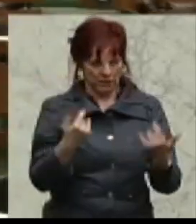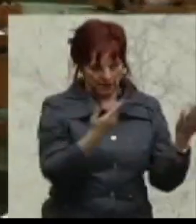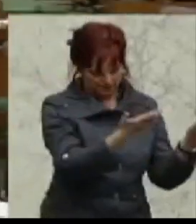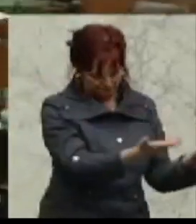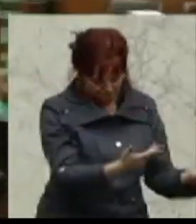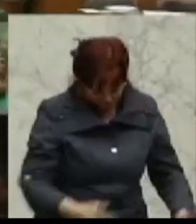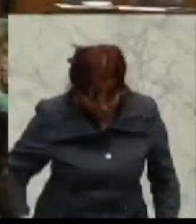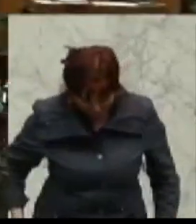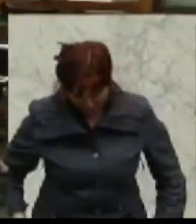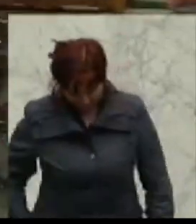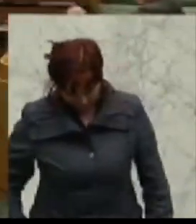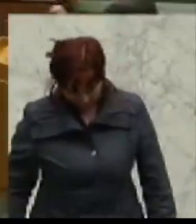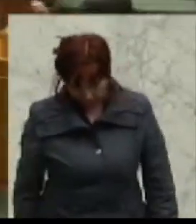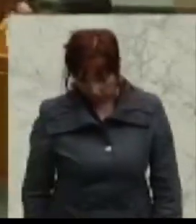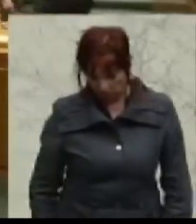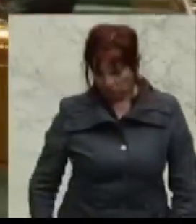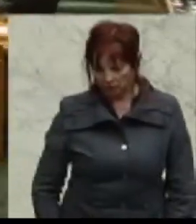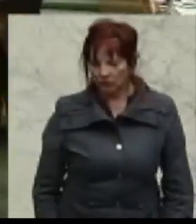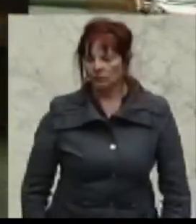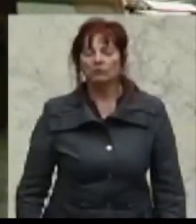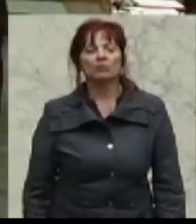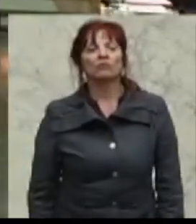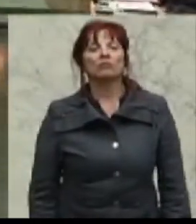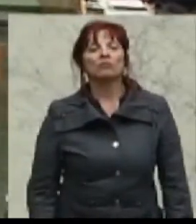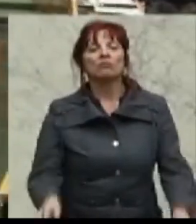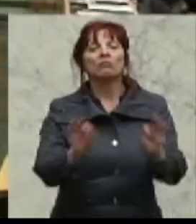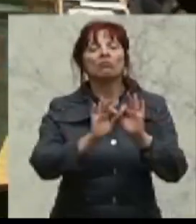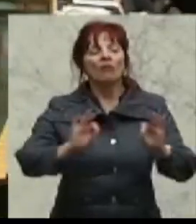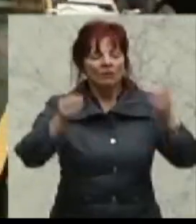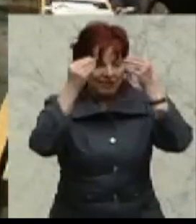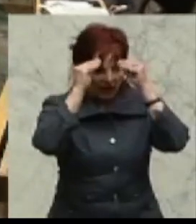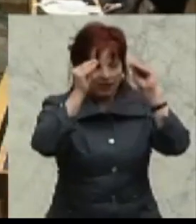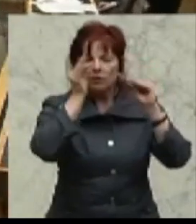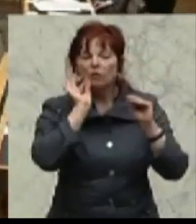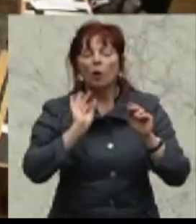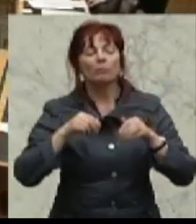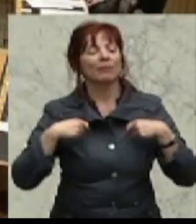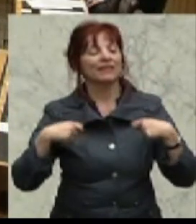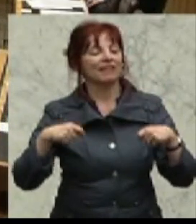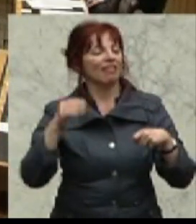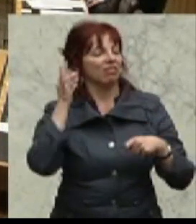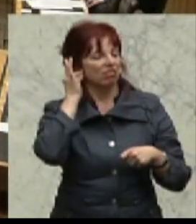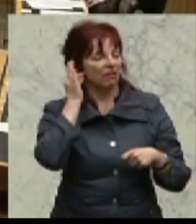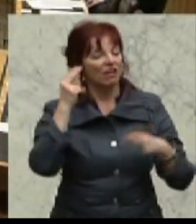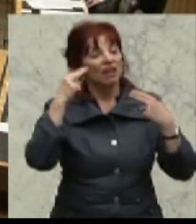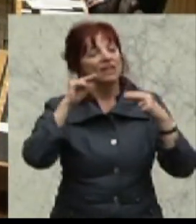Nächster Redner, Werner Neubauer, FPÖ. geehrte Frau Präsidentin, sehr geehrte Herren Minister,